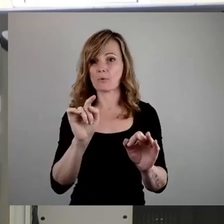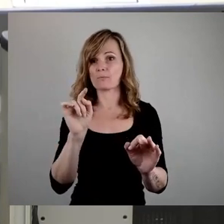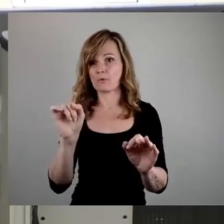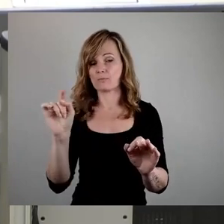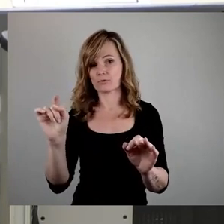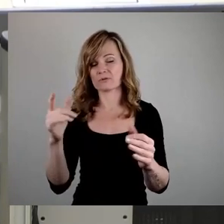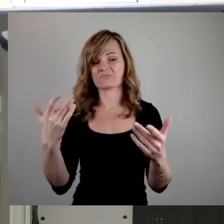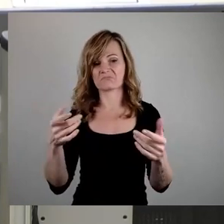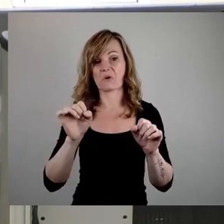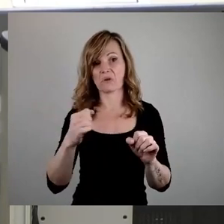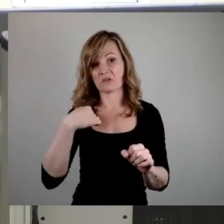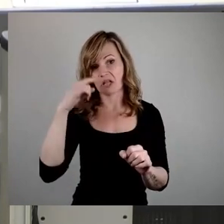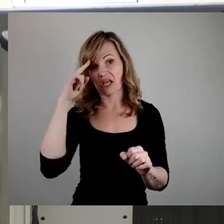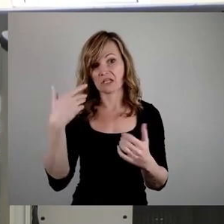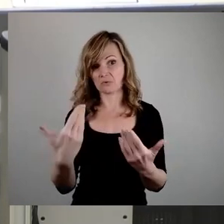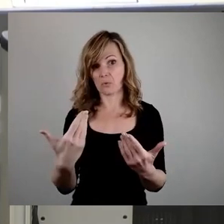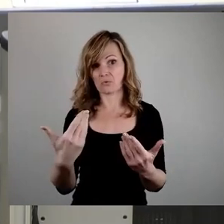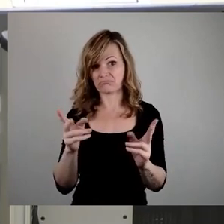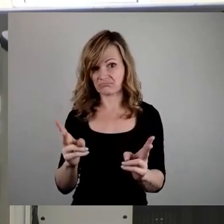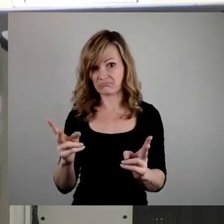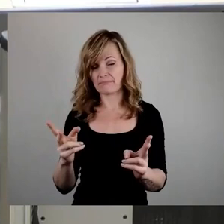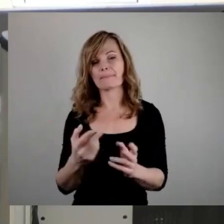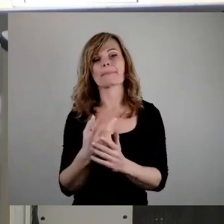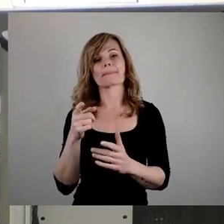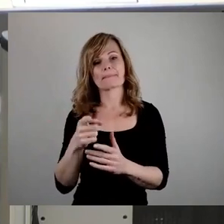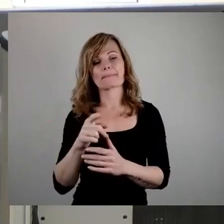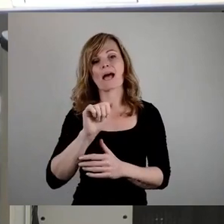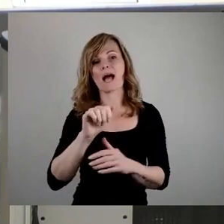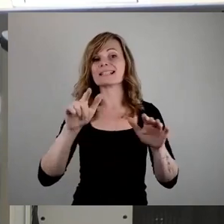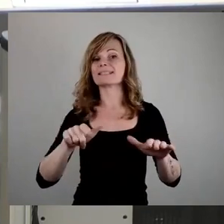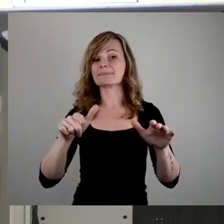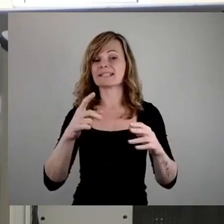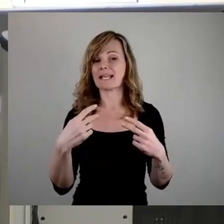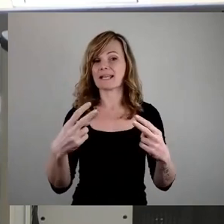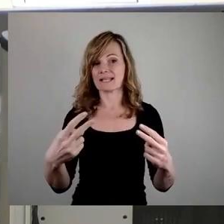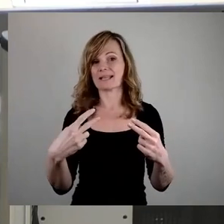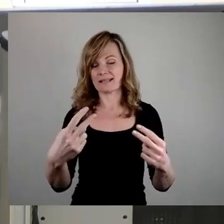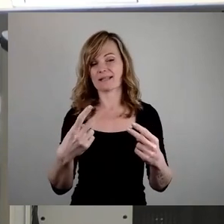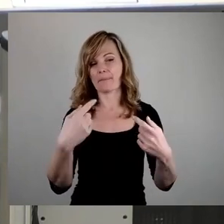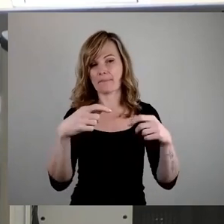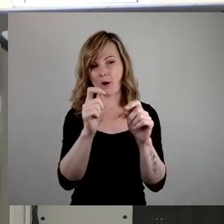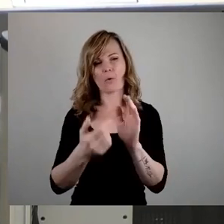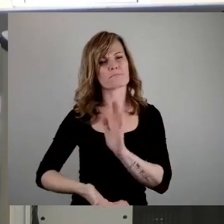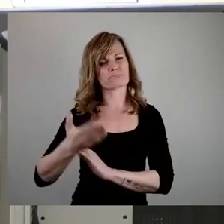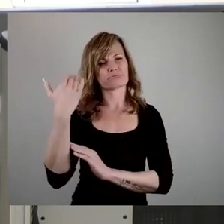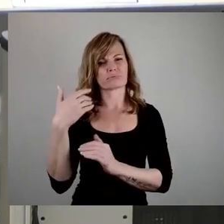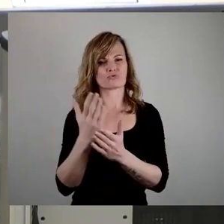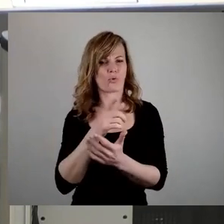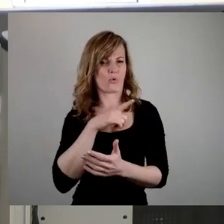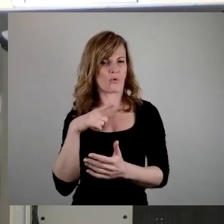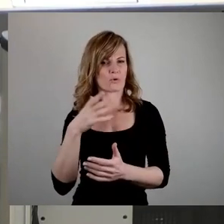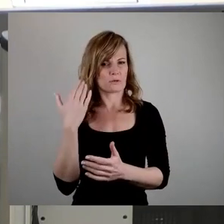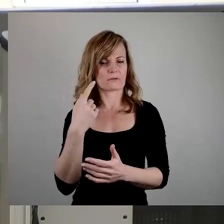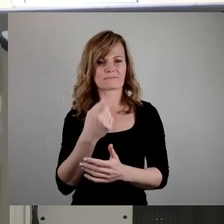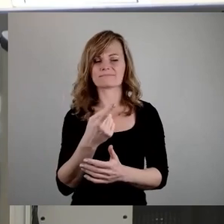könnte man meinen. Mit dem Bau der R17, das liegt ja nun schon etliche Jahre zurück, wurde auch über